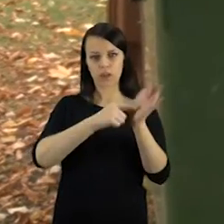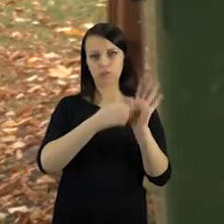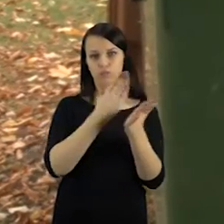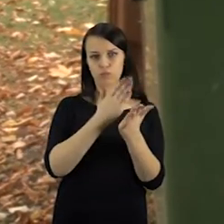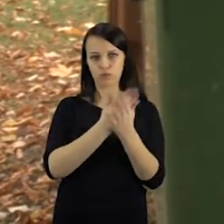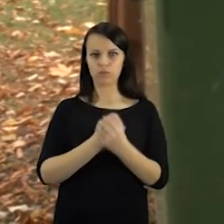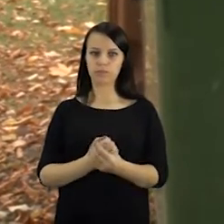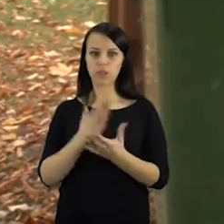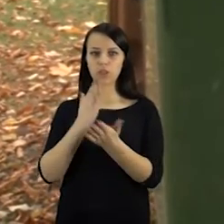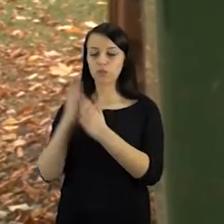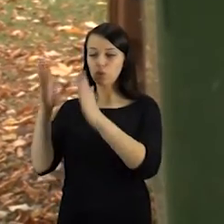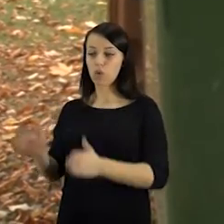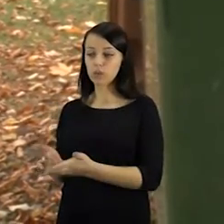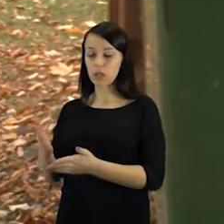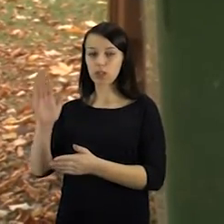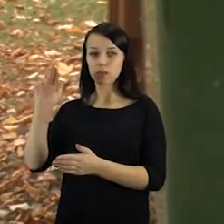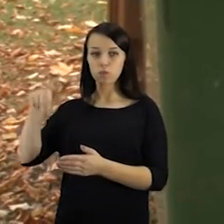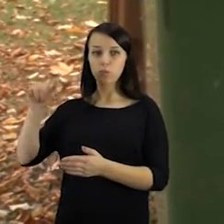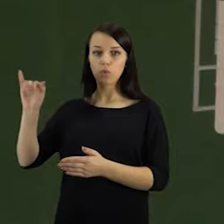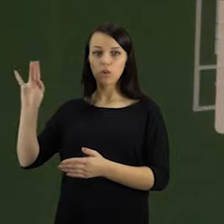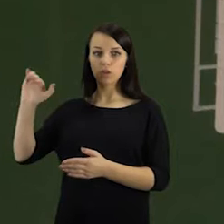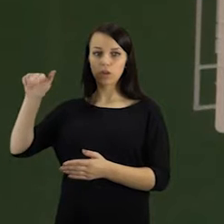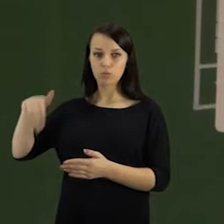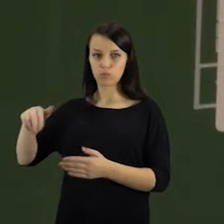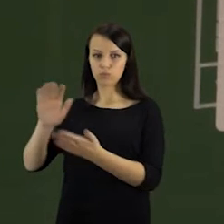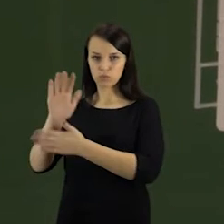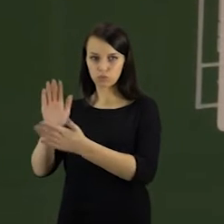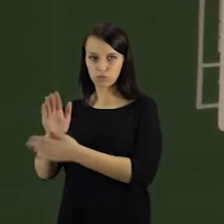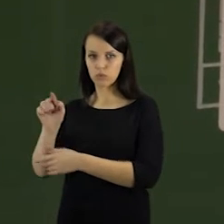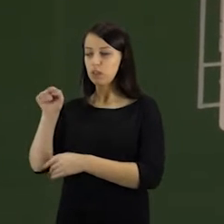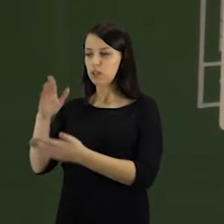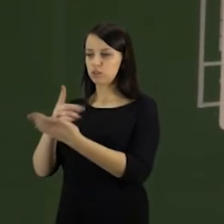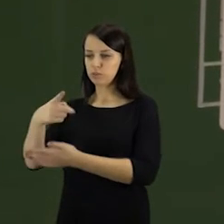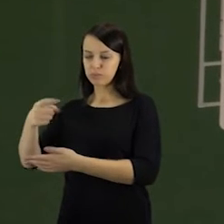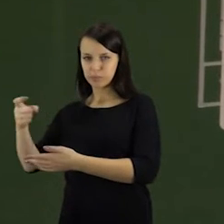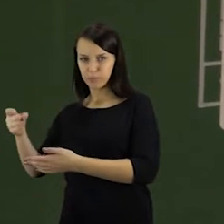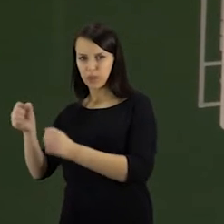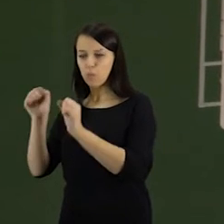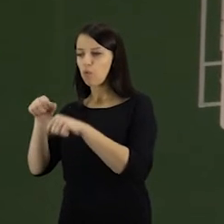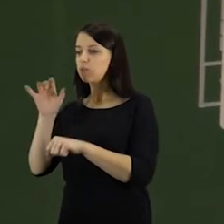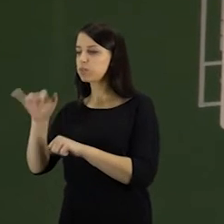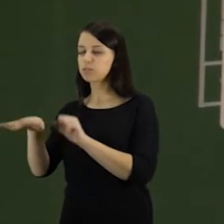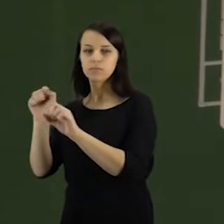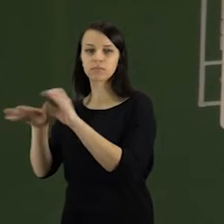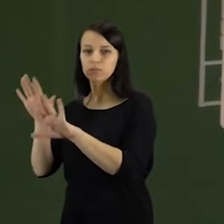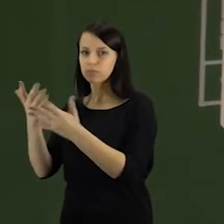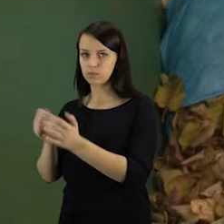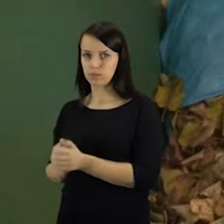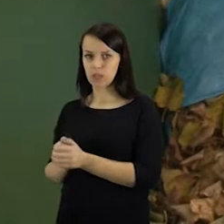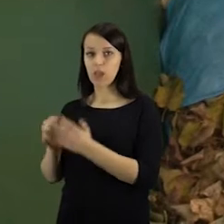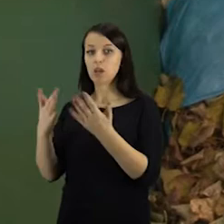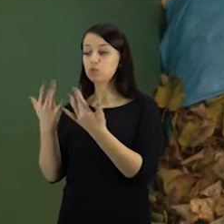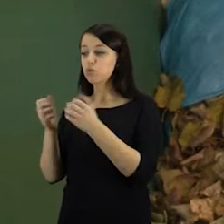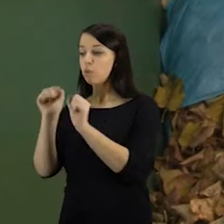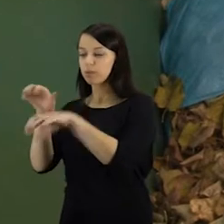kapinaitėse stovintis būtinių atliekų konteineris, ant kurio esantis užrašas, aiškiai nurodo čia nemesti žaliųjų atliekų. Deja, gyventojų to